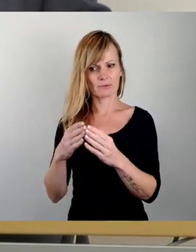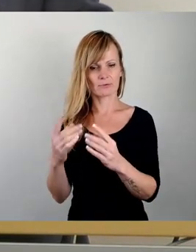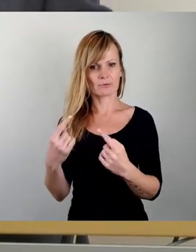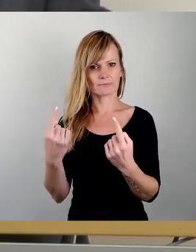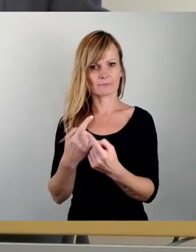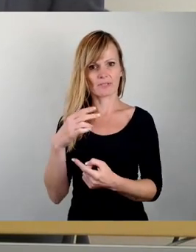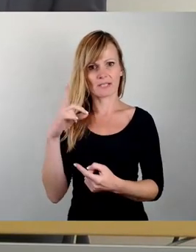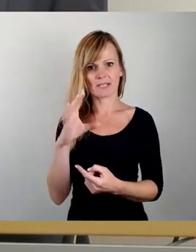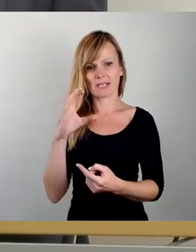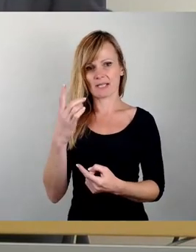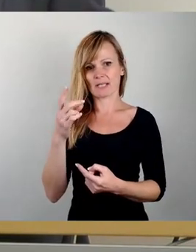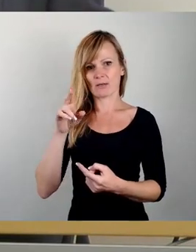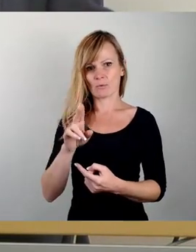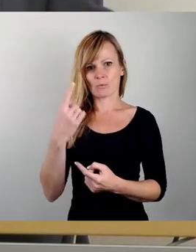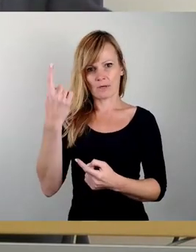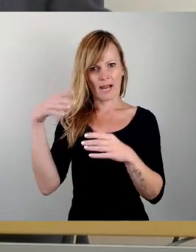beginnen. Klaus Lippmann, bitte.